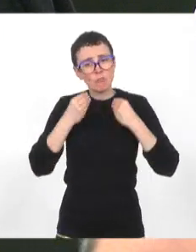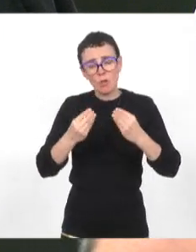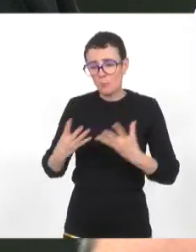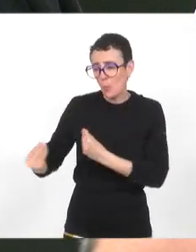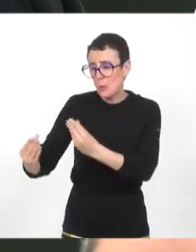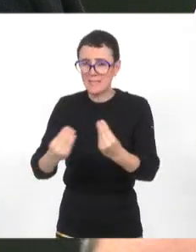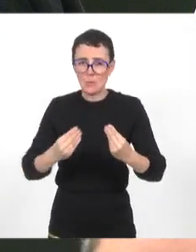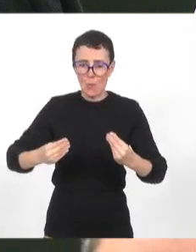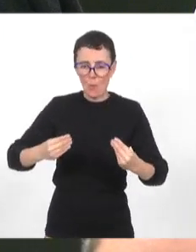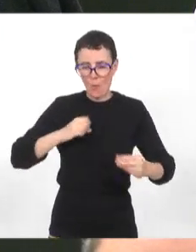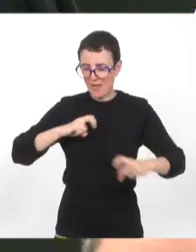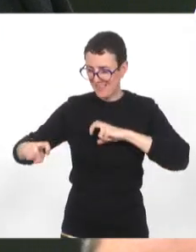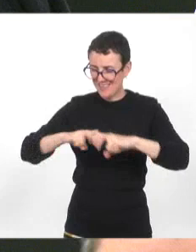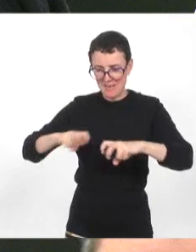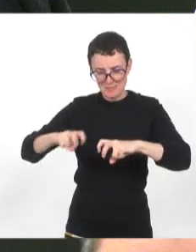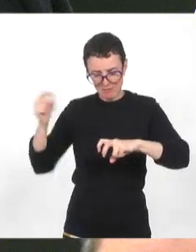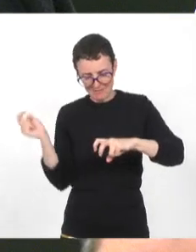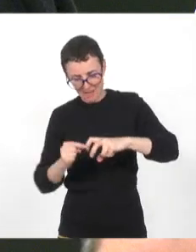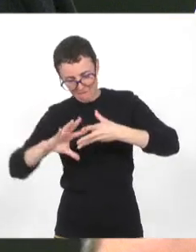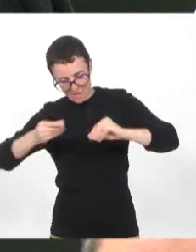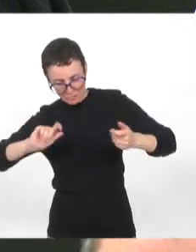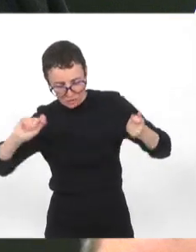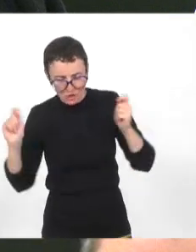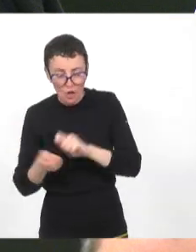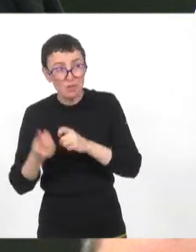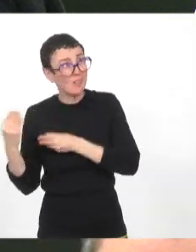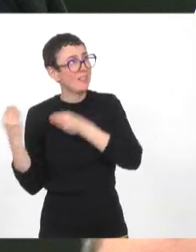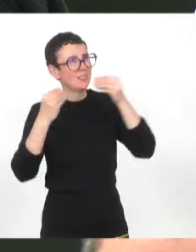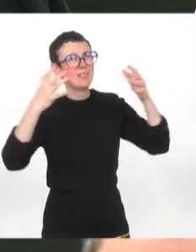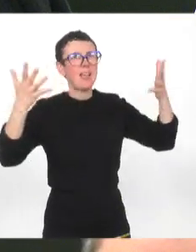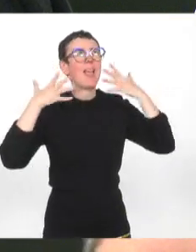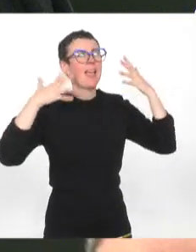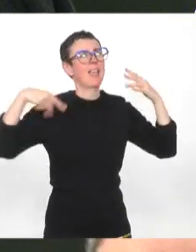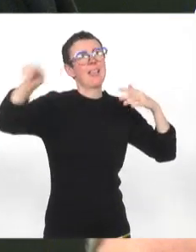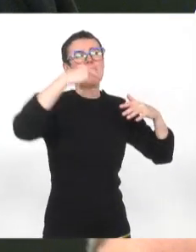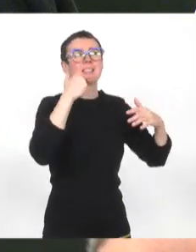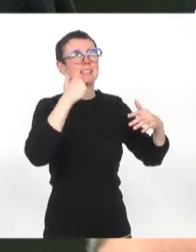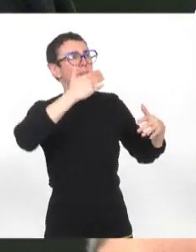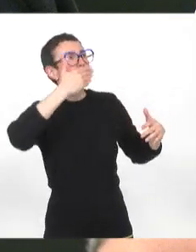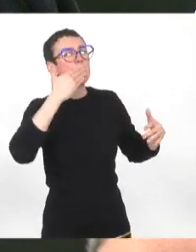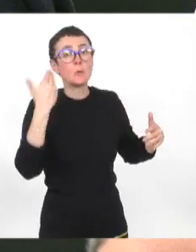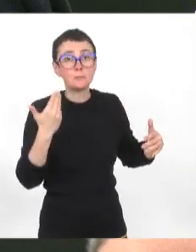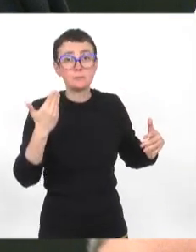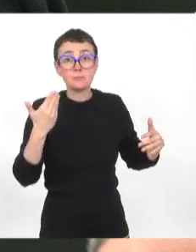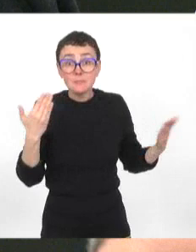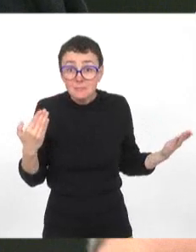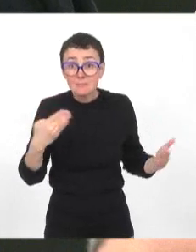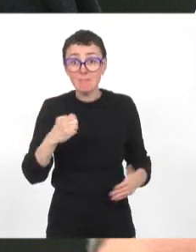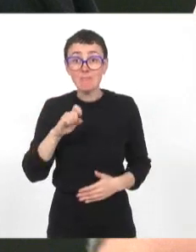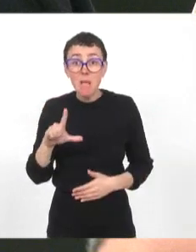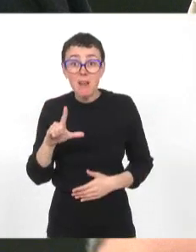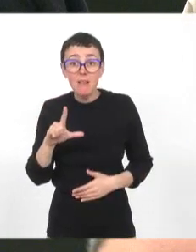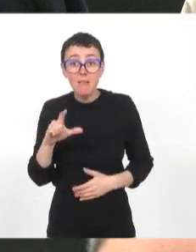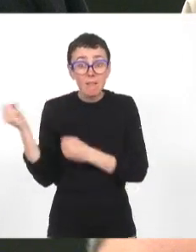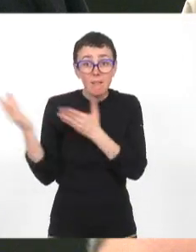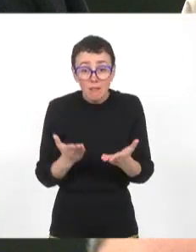changer de mobilité, d'améliorer la qualité de l'air et la MEL lance en grande pompe une mesure qu'on considère nous à côté